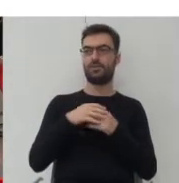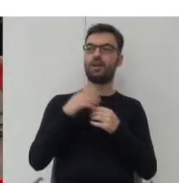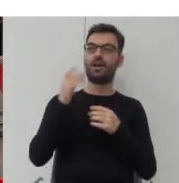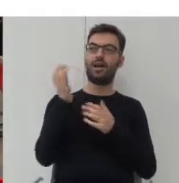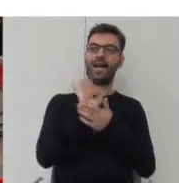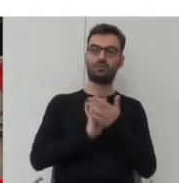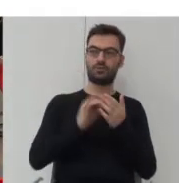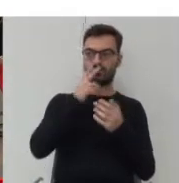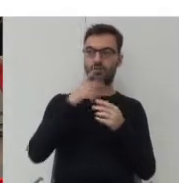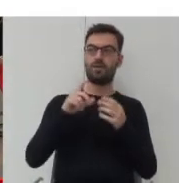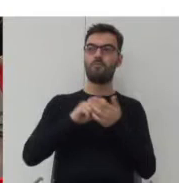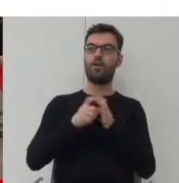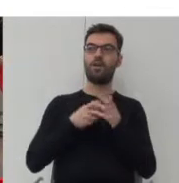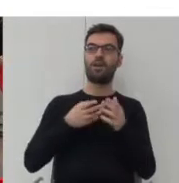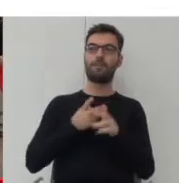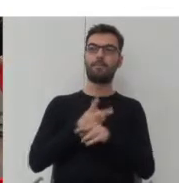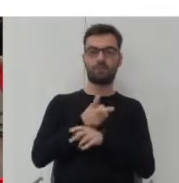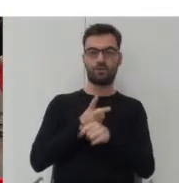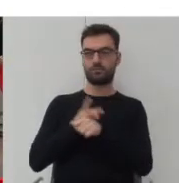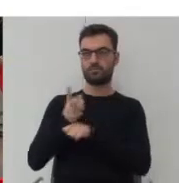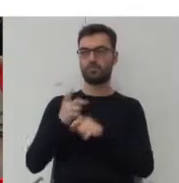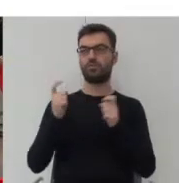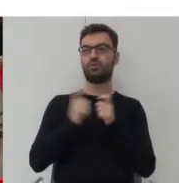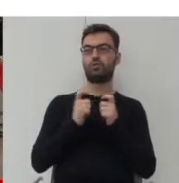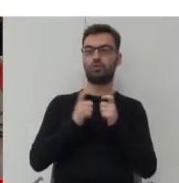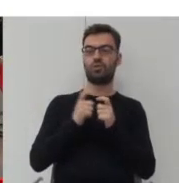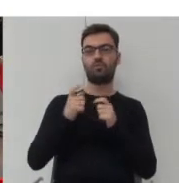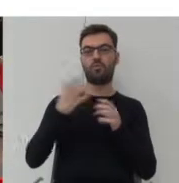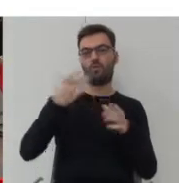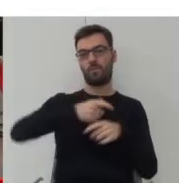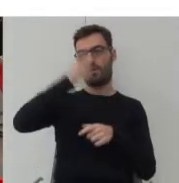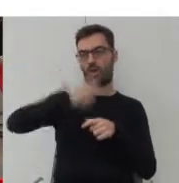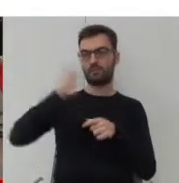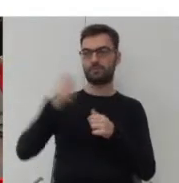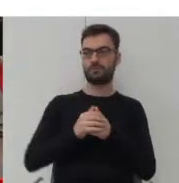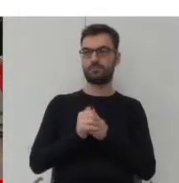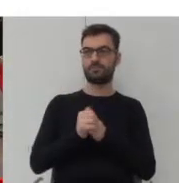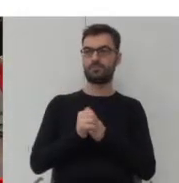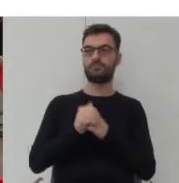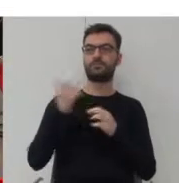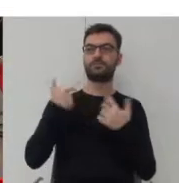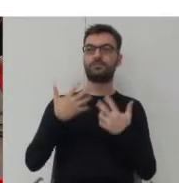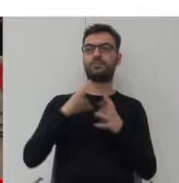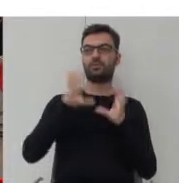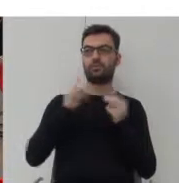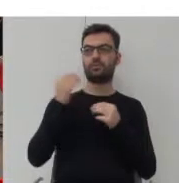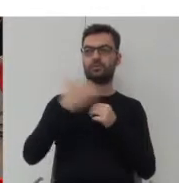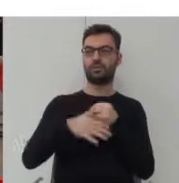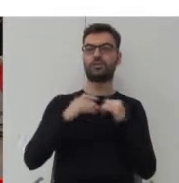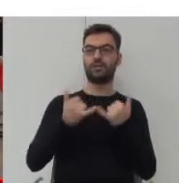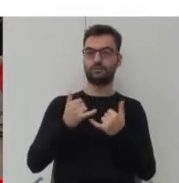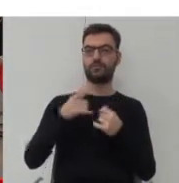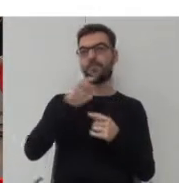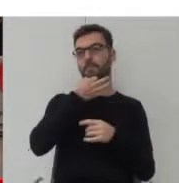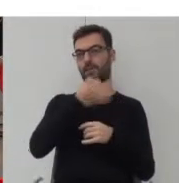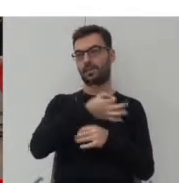że pomieszczenia są przechodnie, sąsiedztwo wielkiej płyty. No i chciałabym to wszystko zakończyć jakby takim